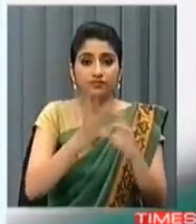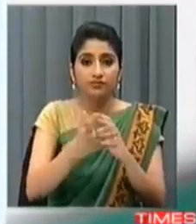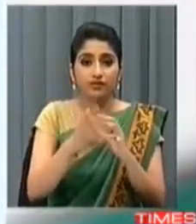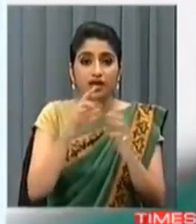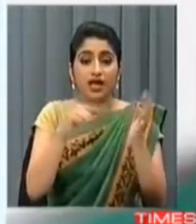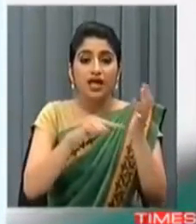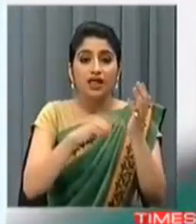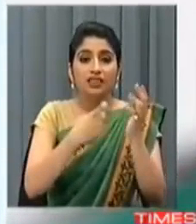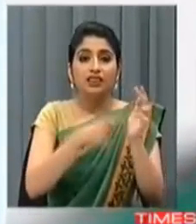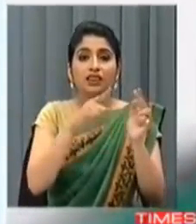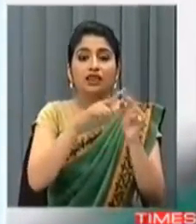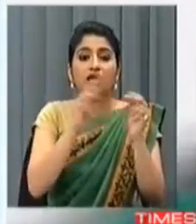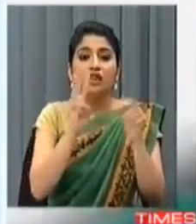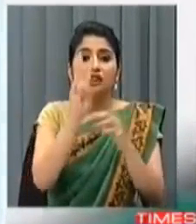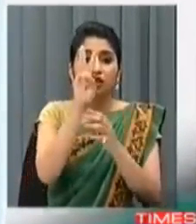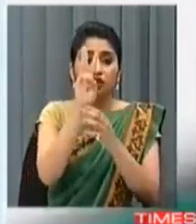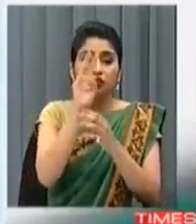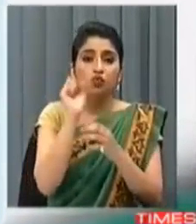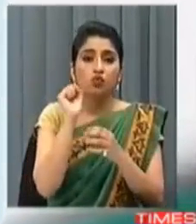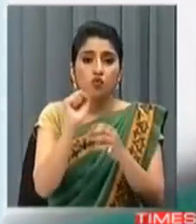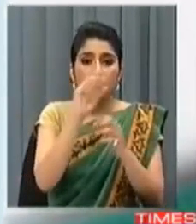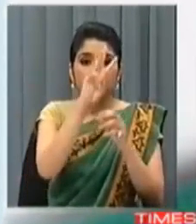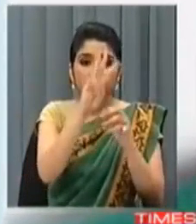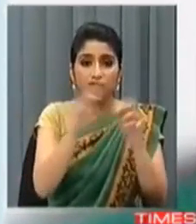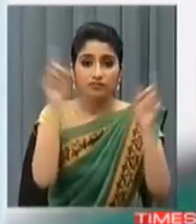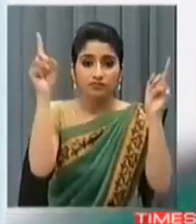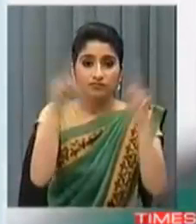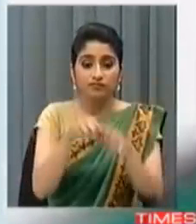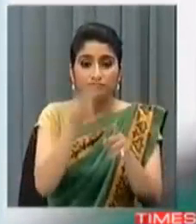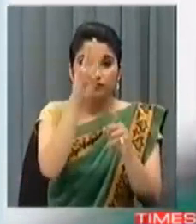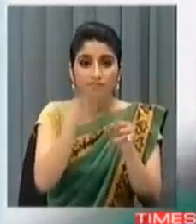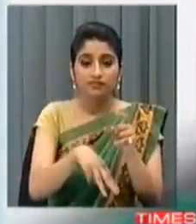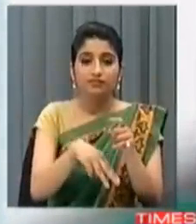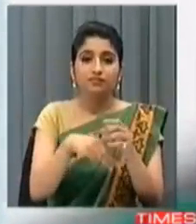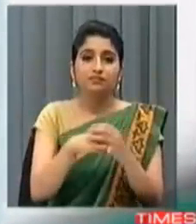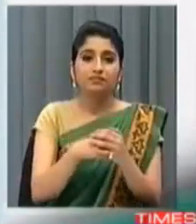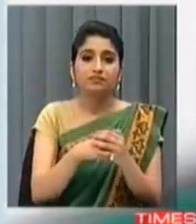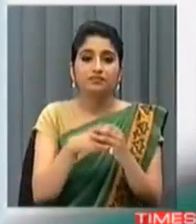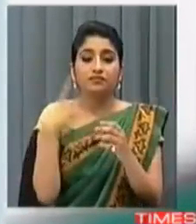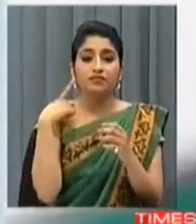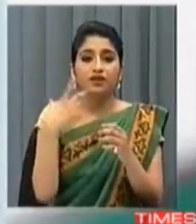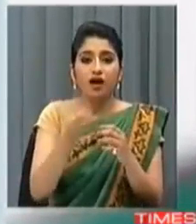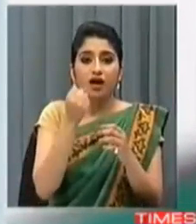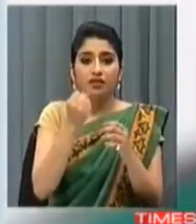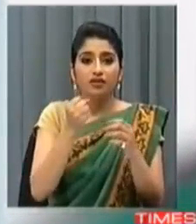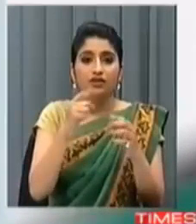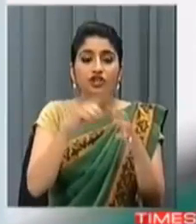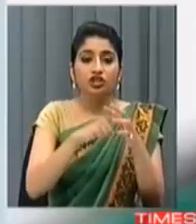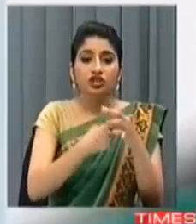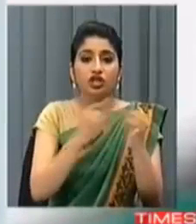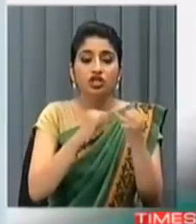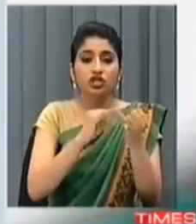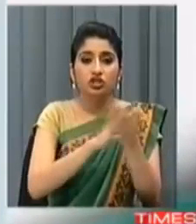त्रिशूल मनुवर peeling off in three different directions led by wing commander Jay Shetty